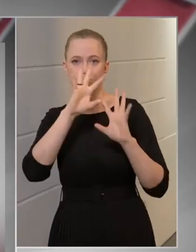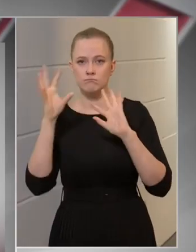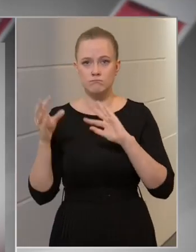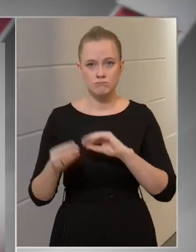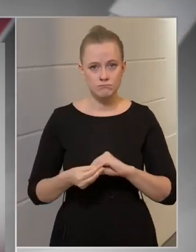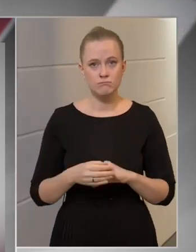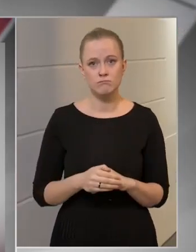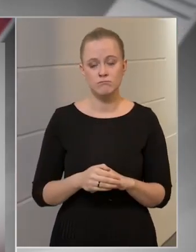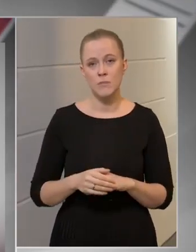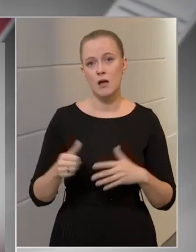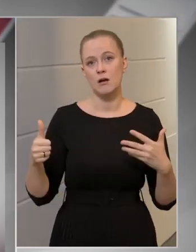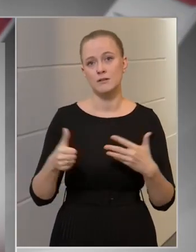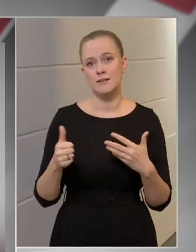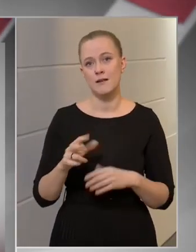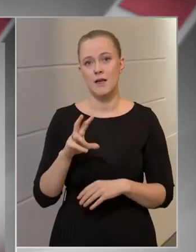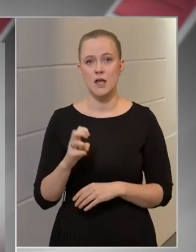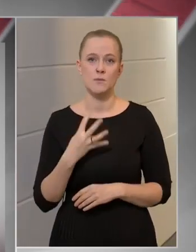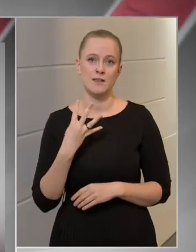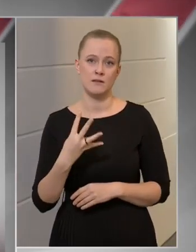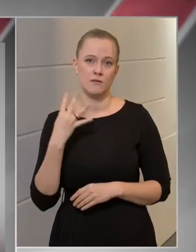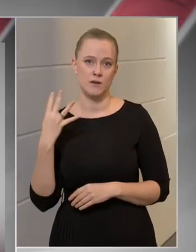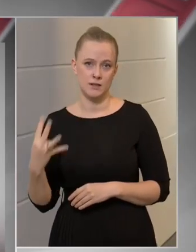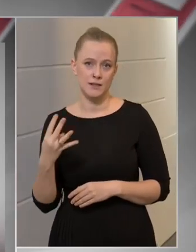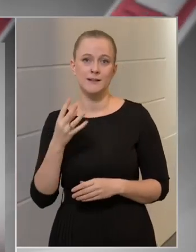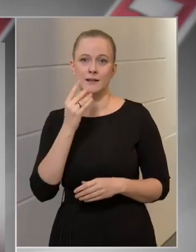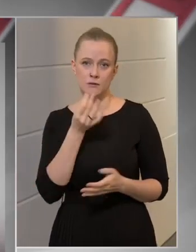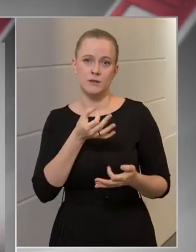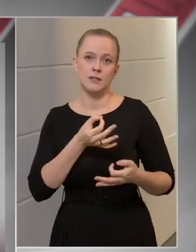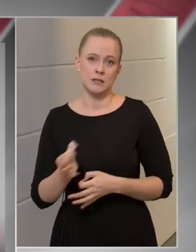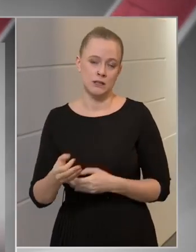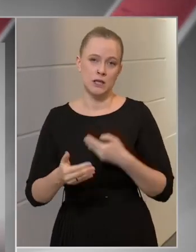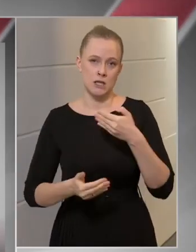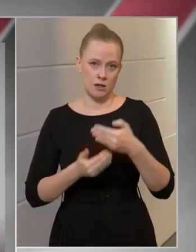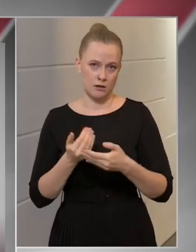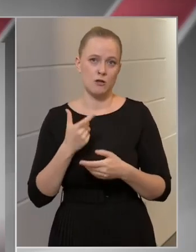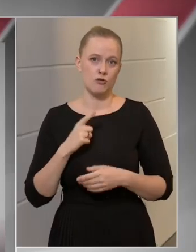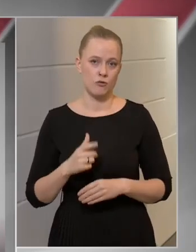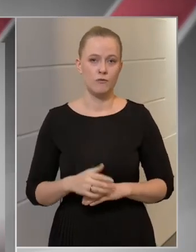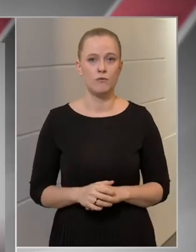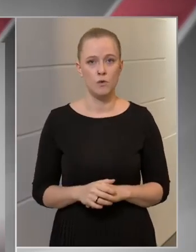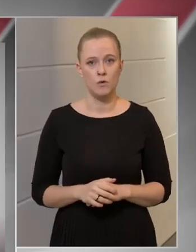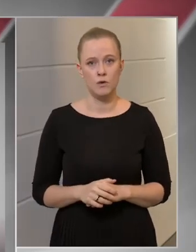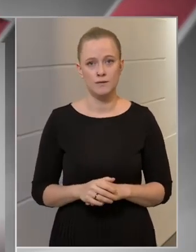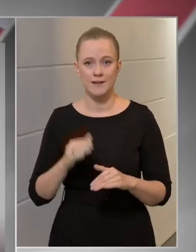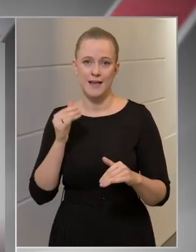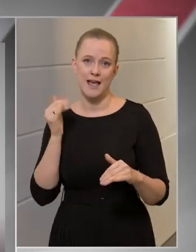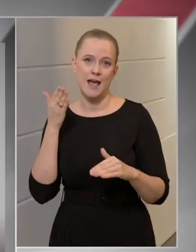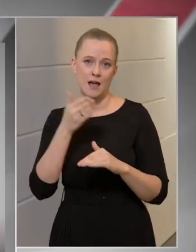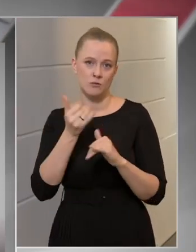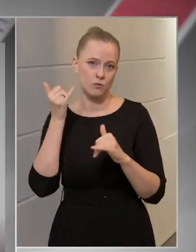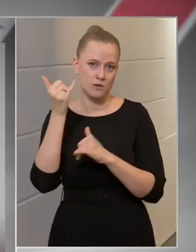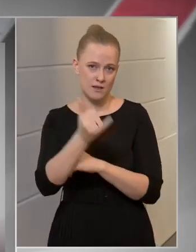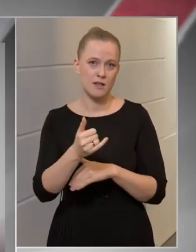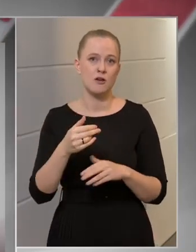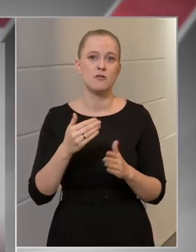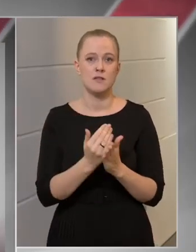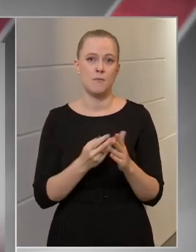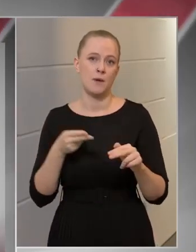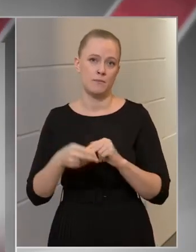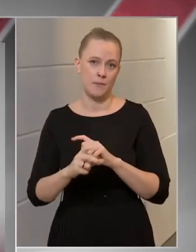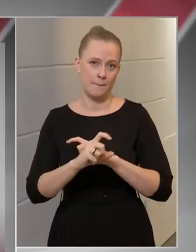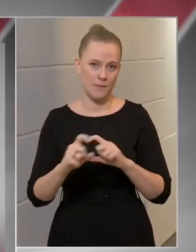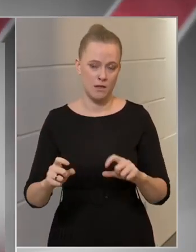ez idáig 6344 rendőrintészkedést hajtottunk végre. a tranzitálási szabályok megszegése ügyében.